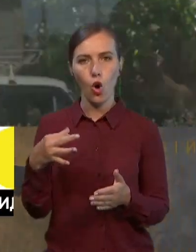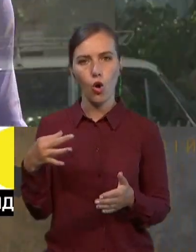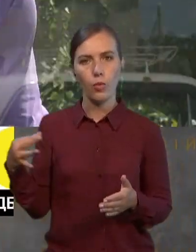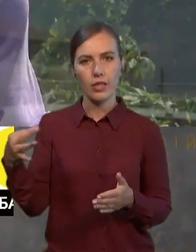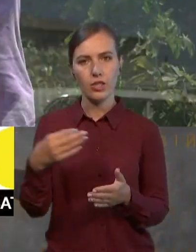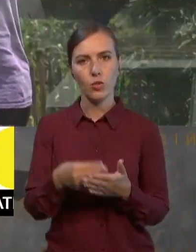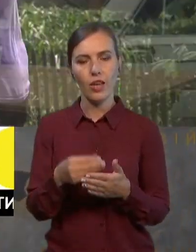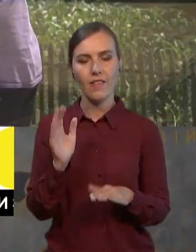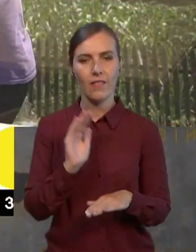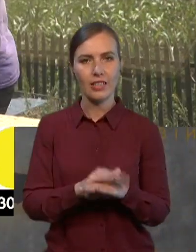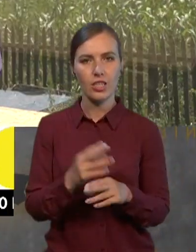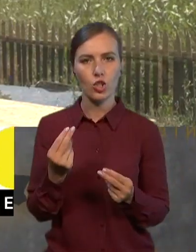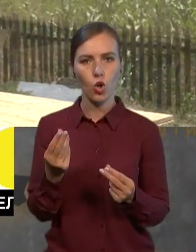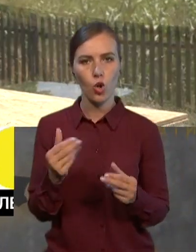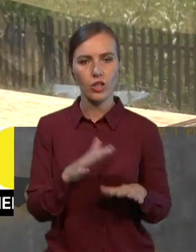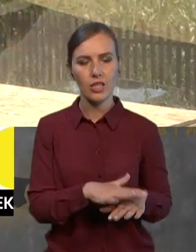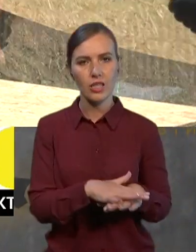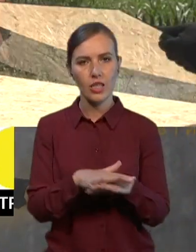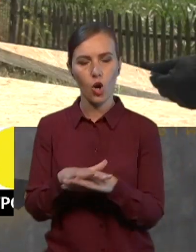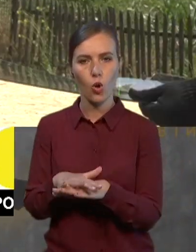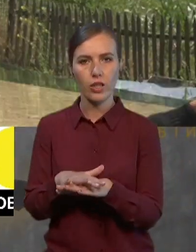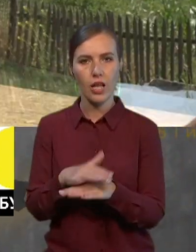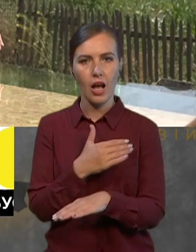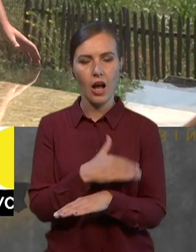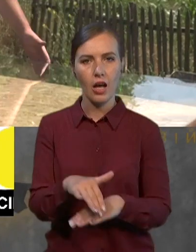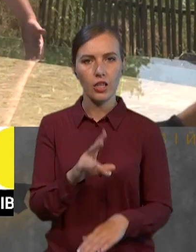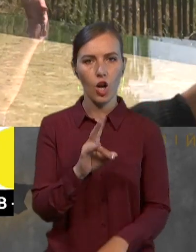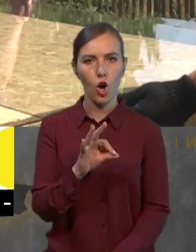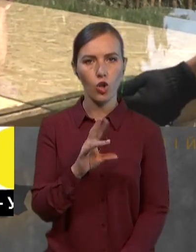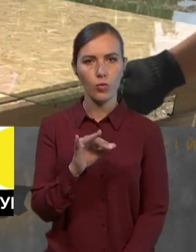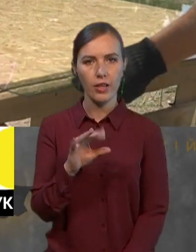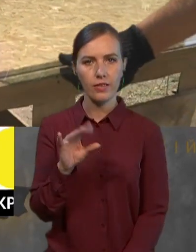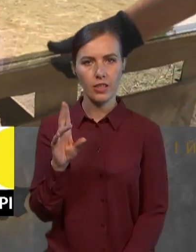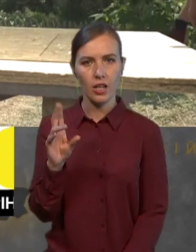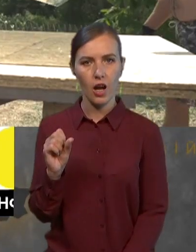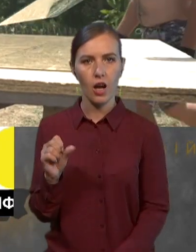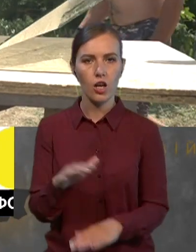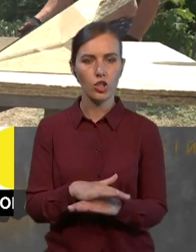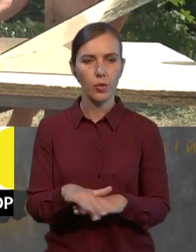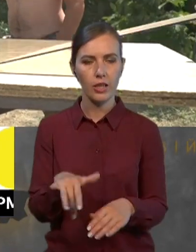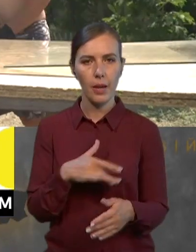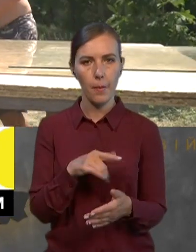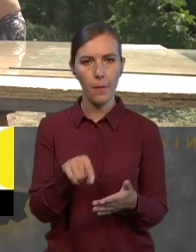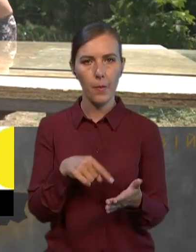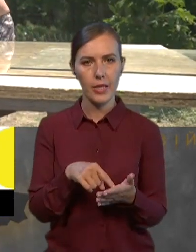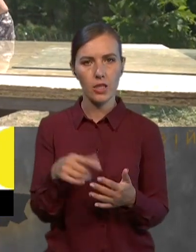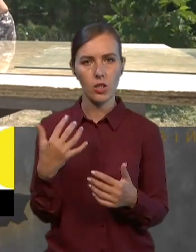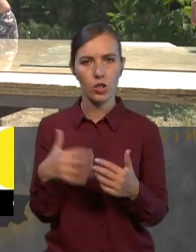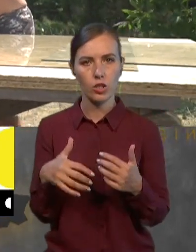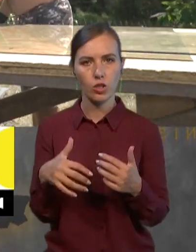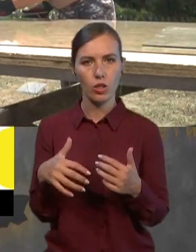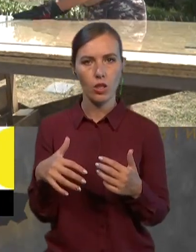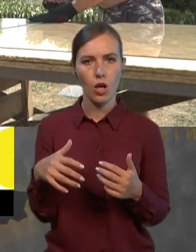кошти заходять адресно на Кочубеївську громаду, на місто Херсон, на обласну військову